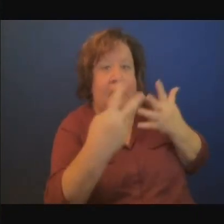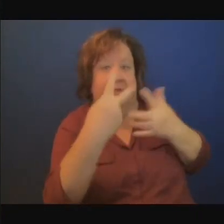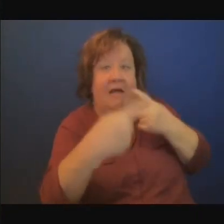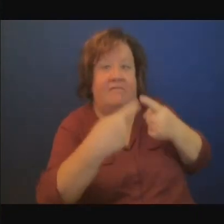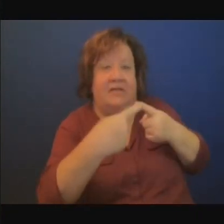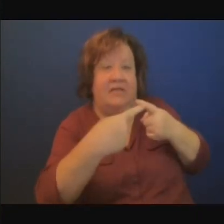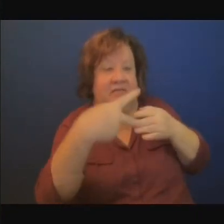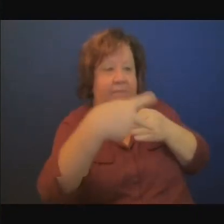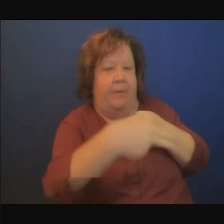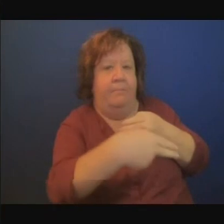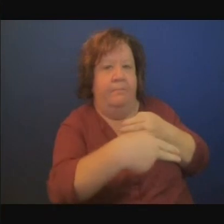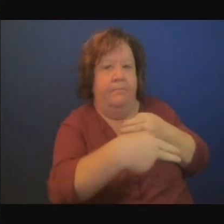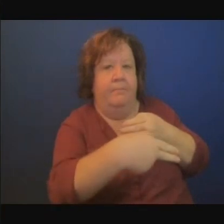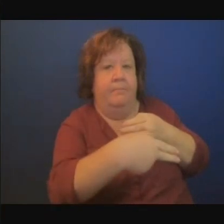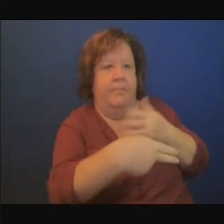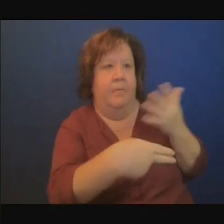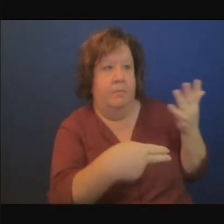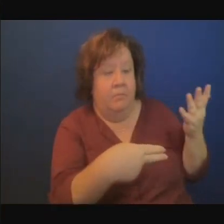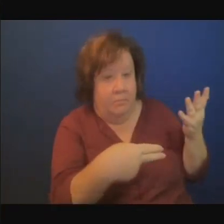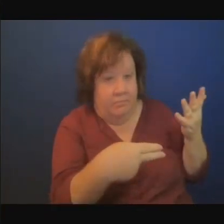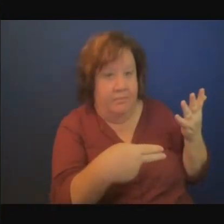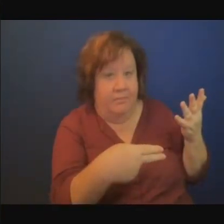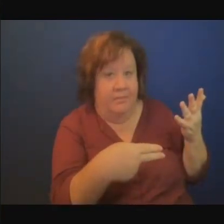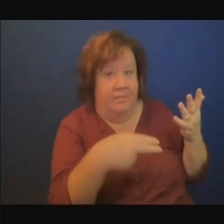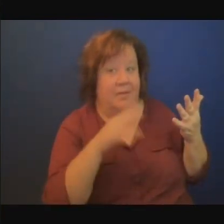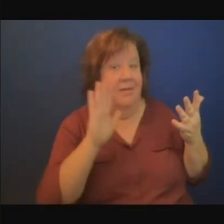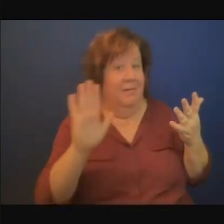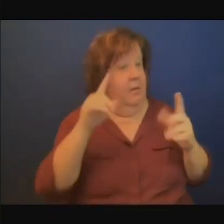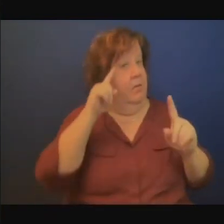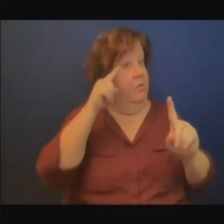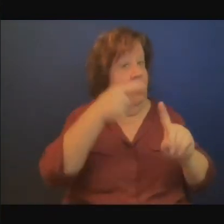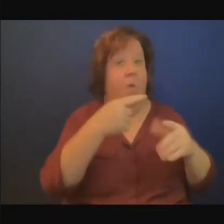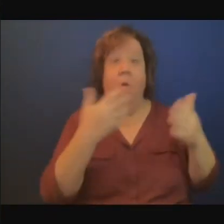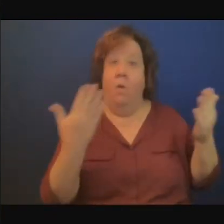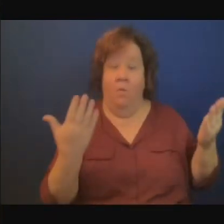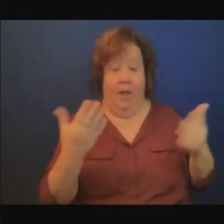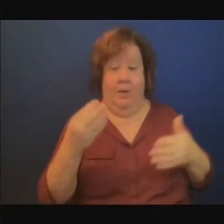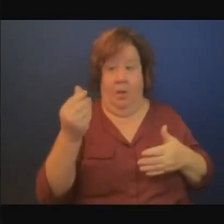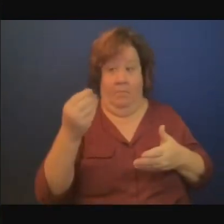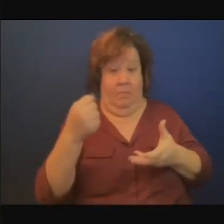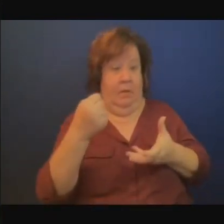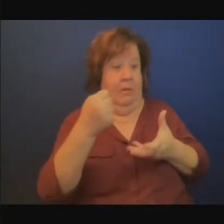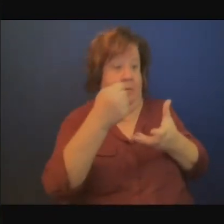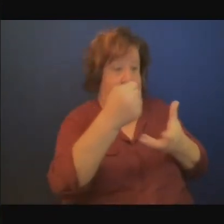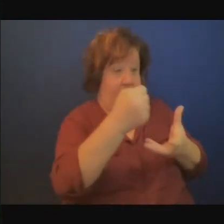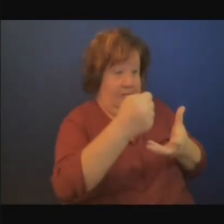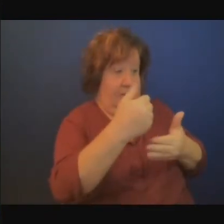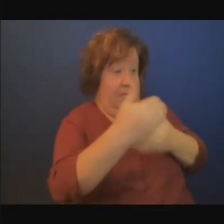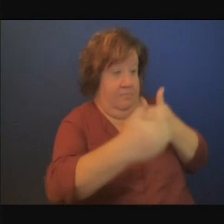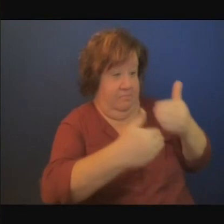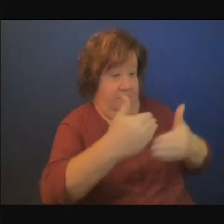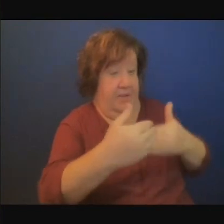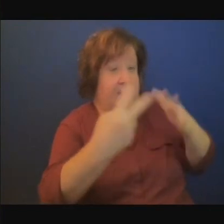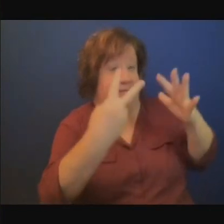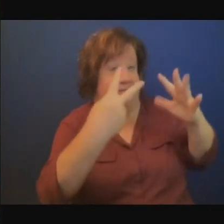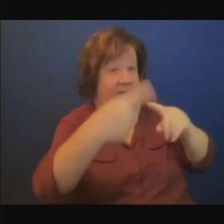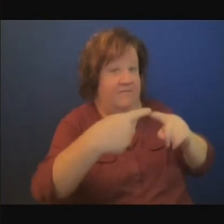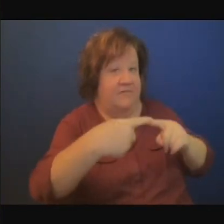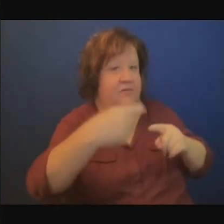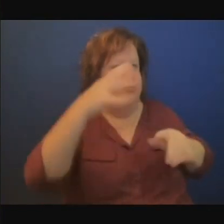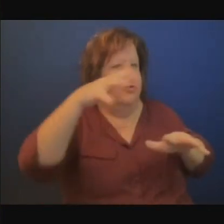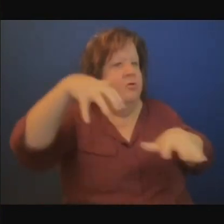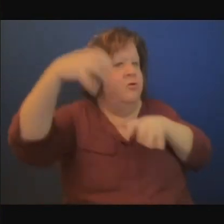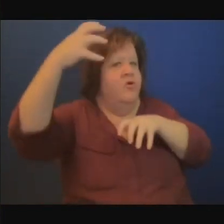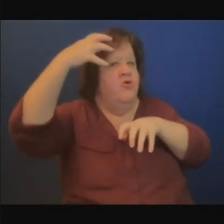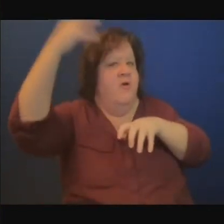pouvait garantir un renouvellement des prêts et cet engagement du gouvernement est soutenu par la banque